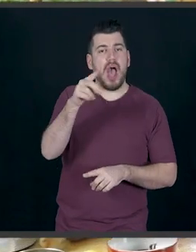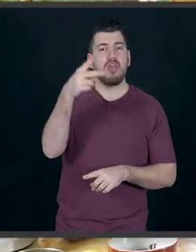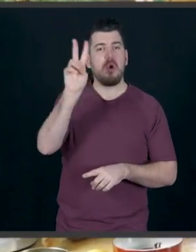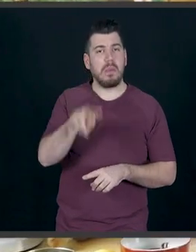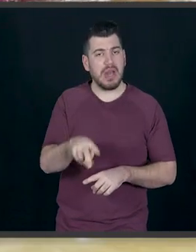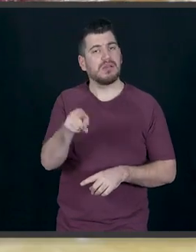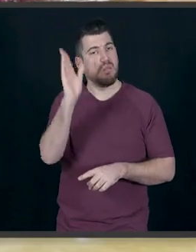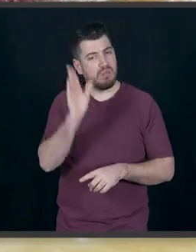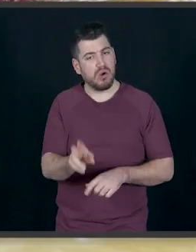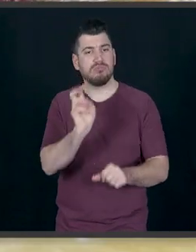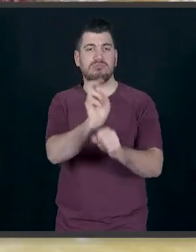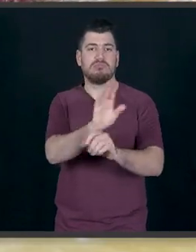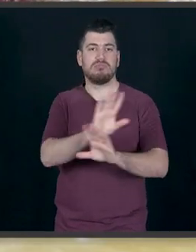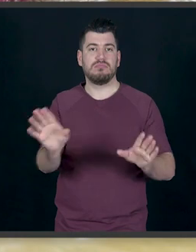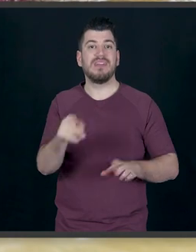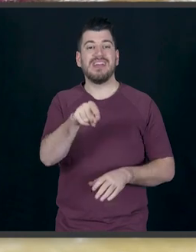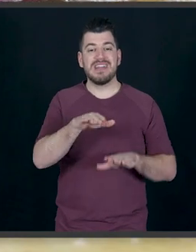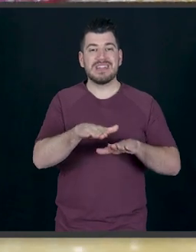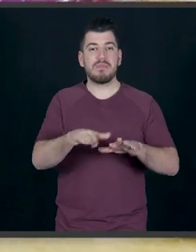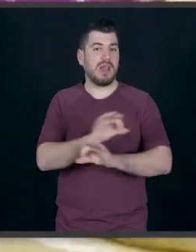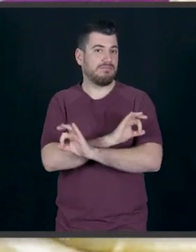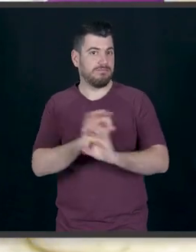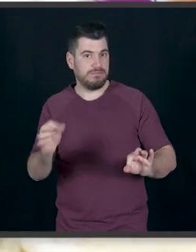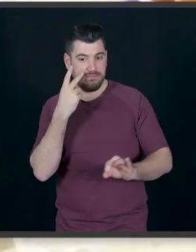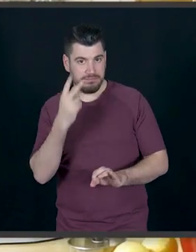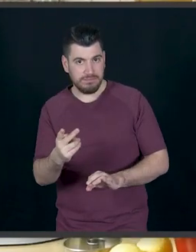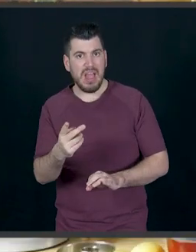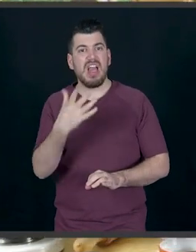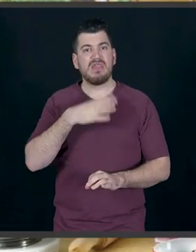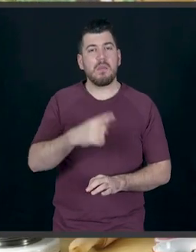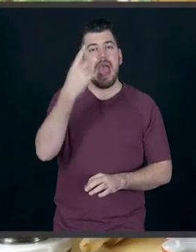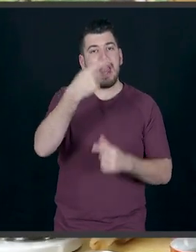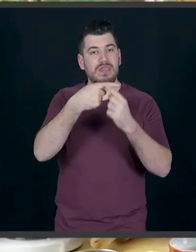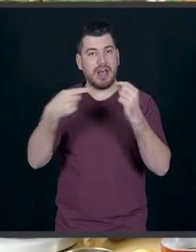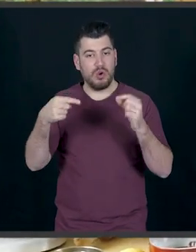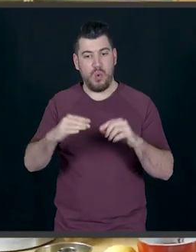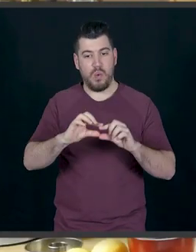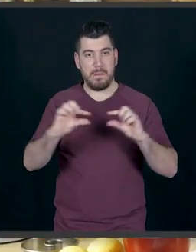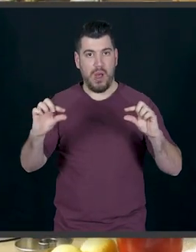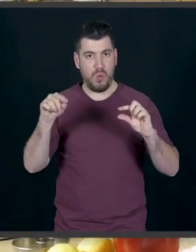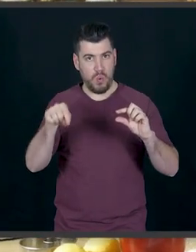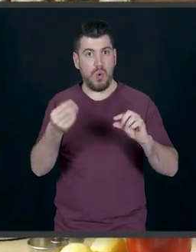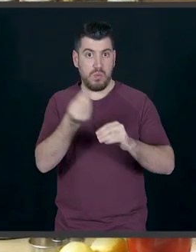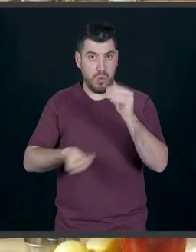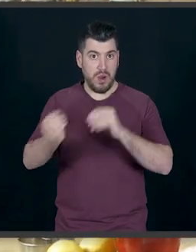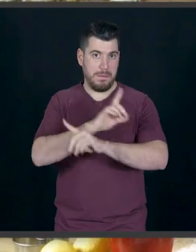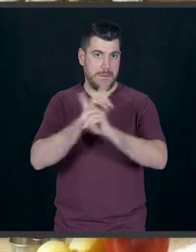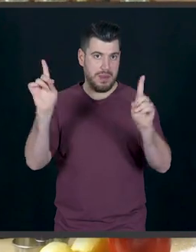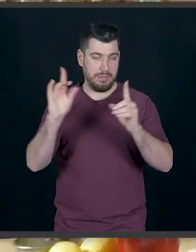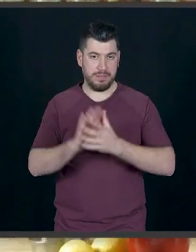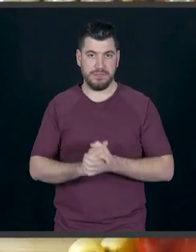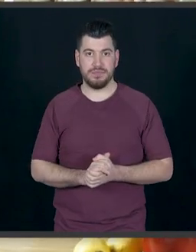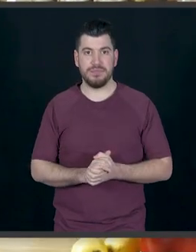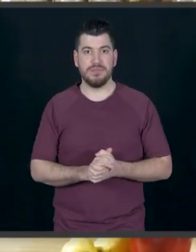κανονικά. Λοιπόν, το ζυμάρι μας είναι αυτό. Θέλουμε ένα δάχτυλο πάχος ακριβώς, όχι παραπάνω και